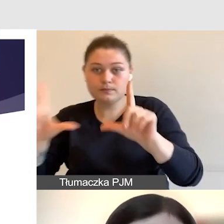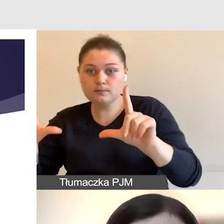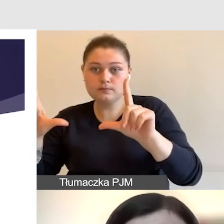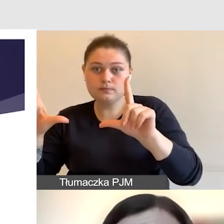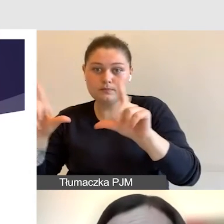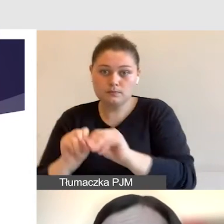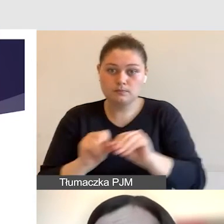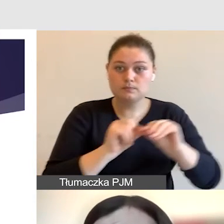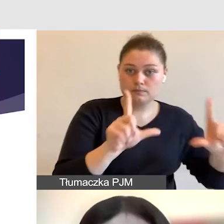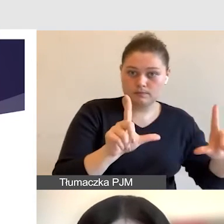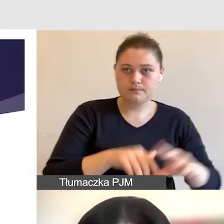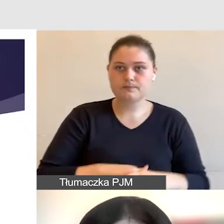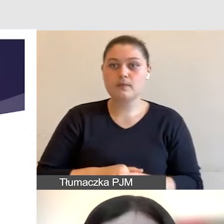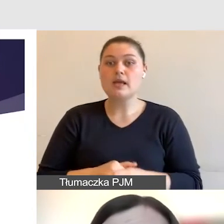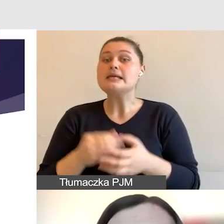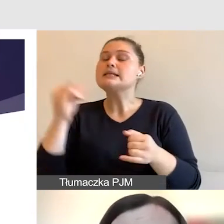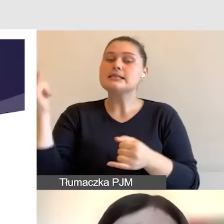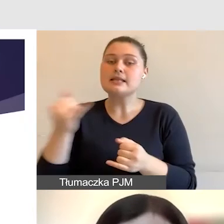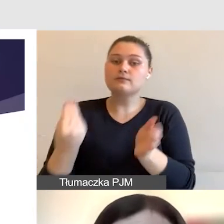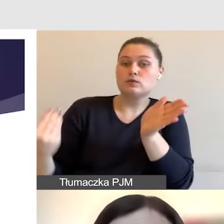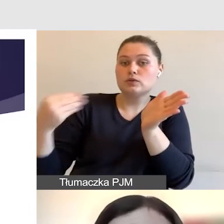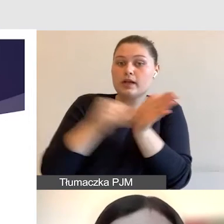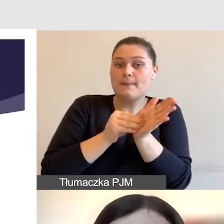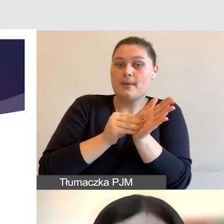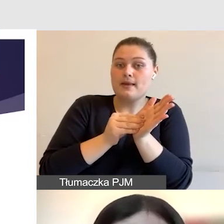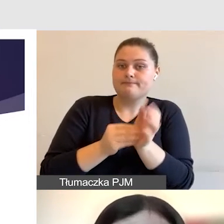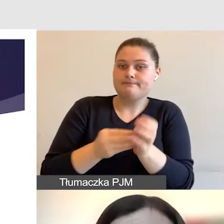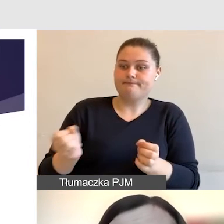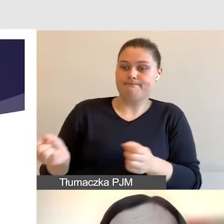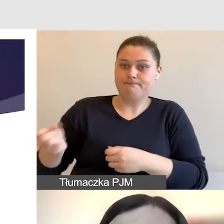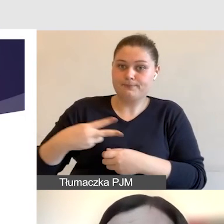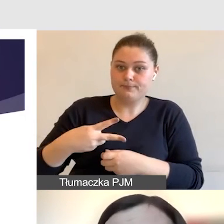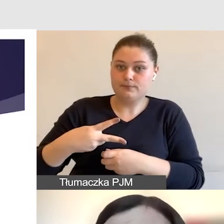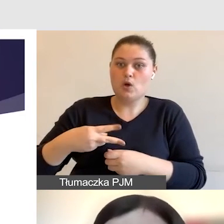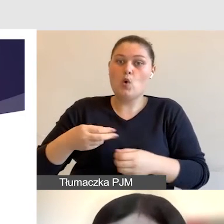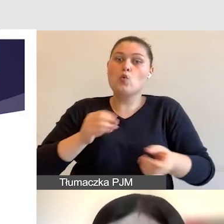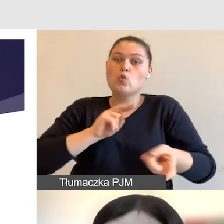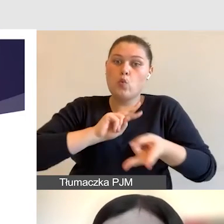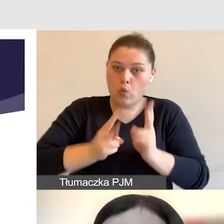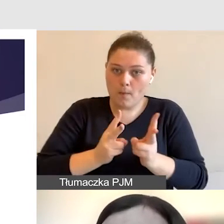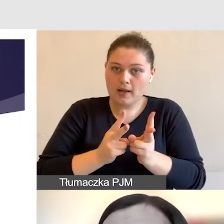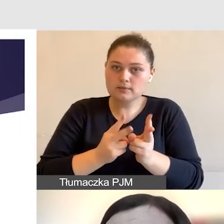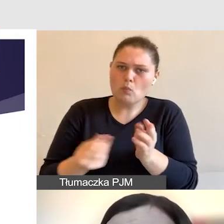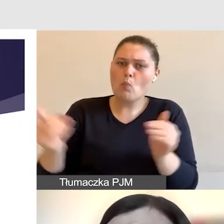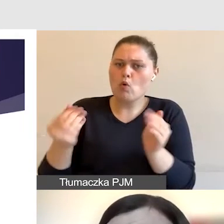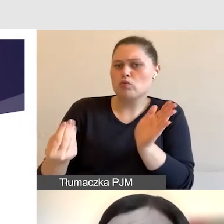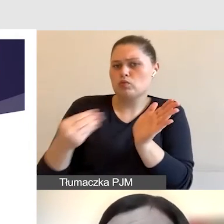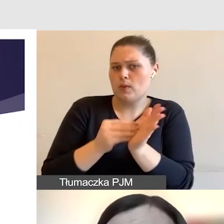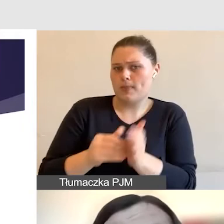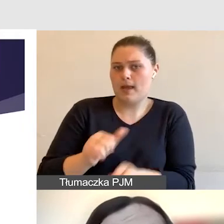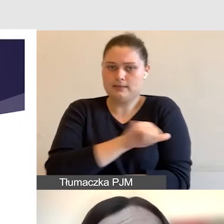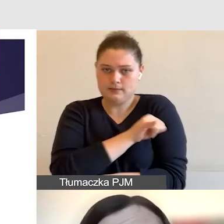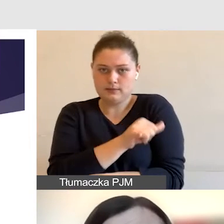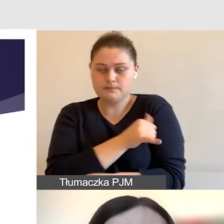migowego, czy tłumacz języka migowego, czy tłumaczka, czasami z imieniem i nazwiskiem. Przesyłamy zawsze tłumaczom materiały, by mogli się